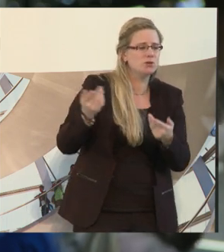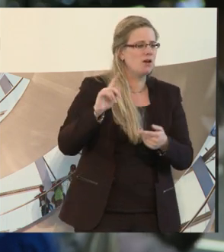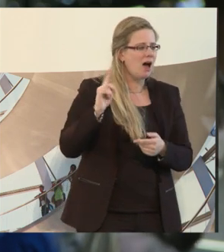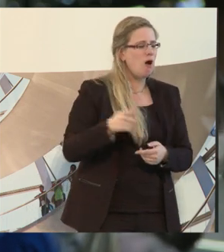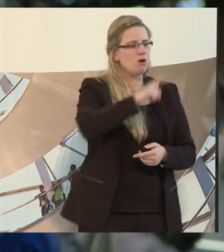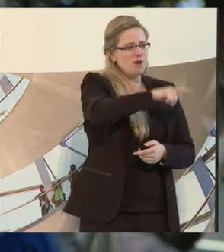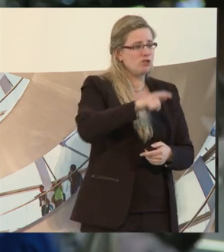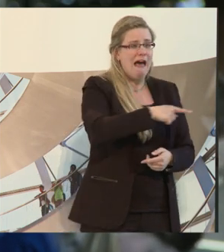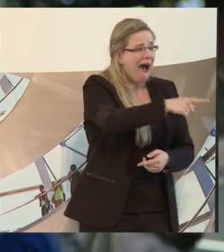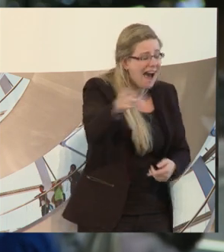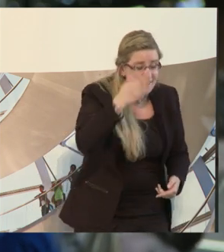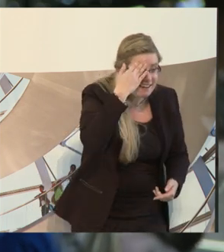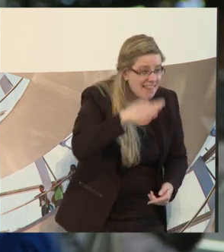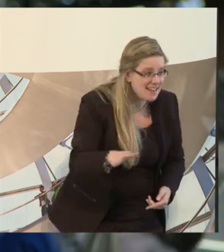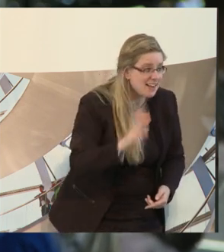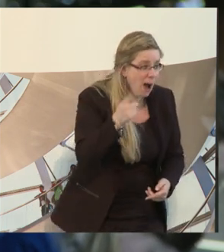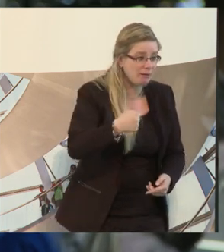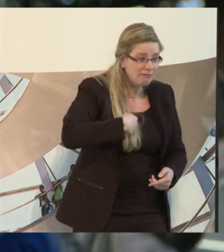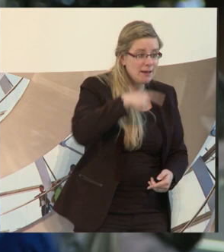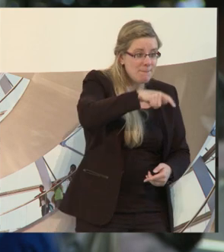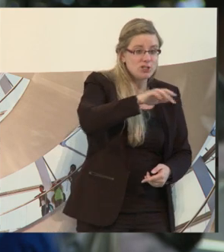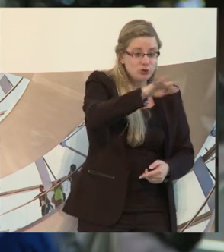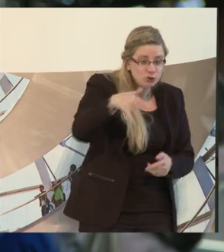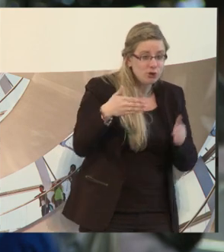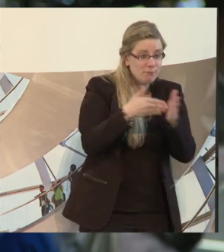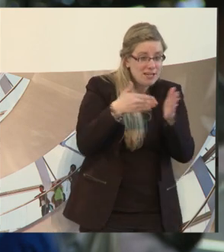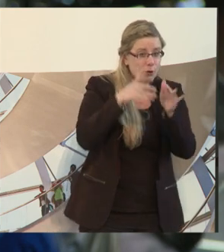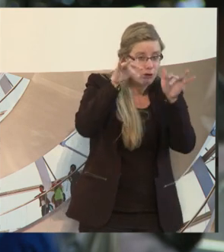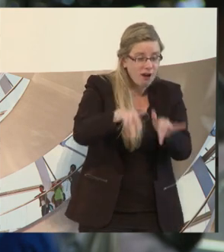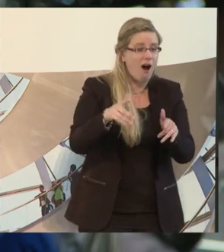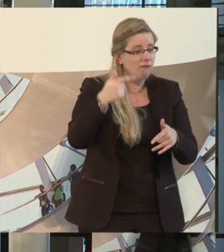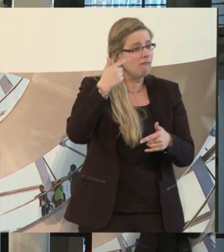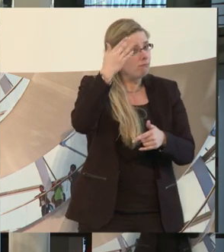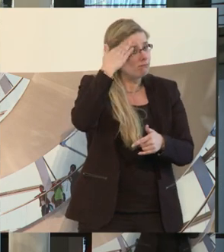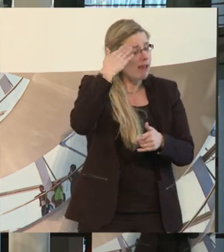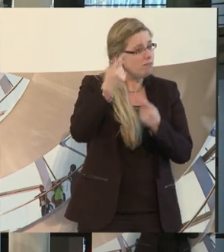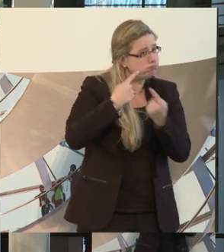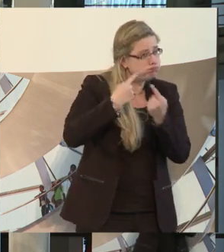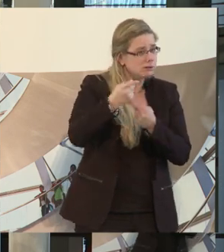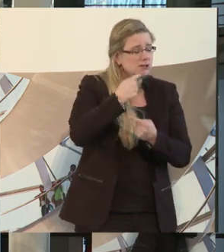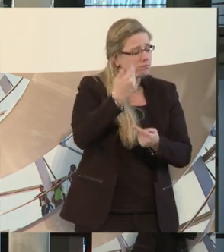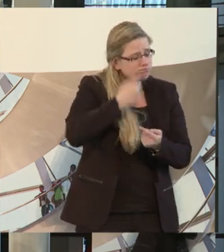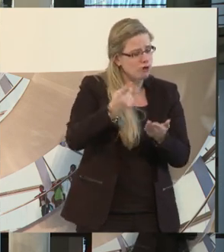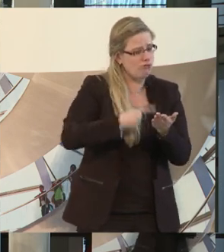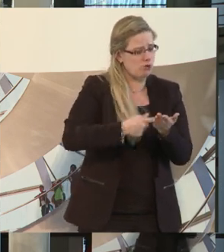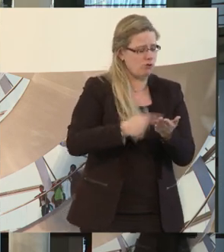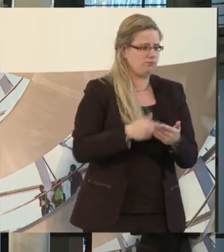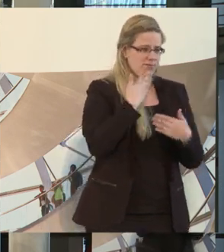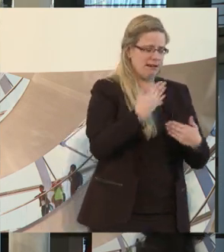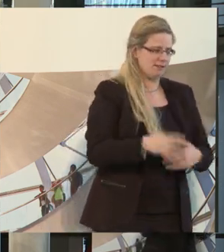nicht alle, aber die ich kenne, die fordern das. Tschüss, schönen Dank. Dankeschön. Ich habe vier.